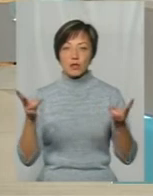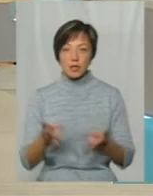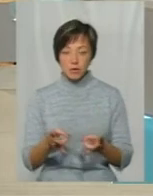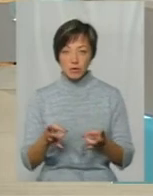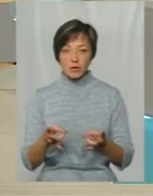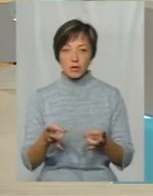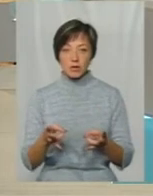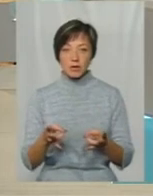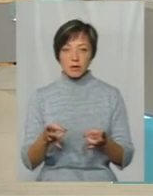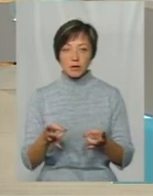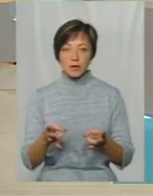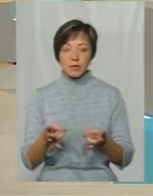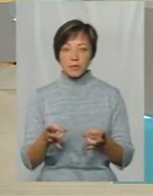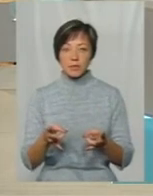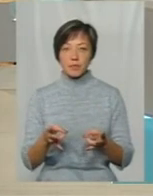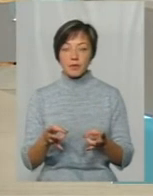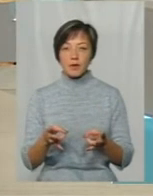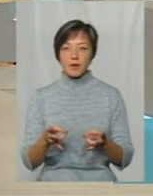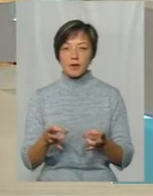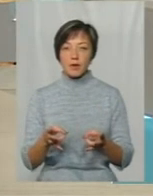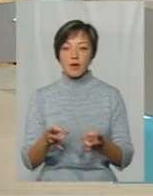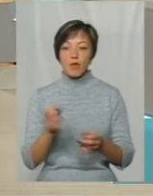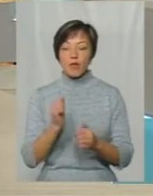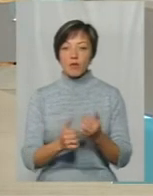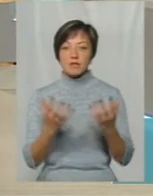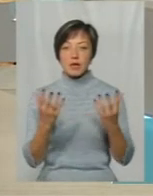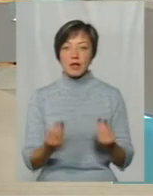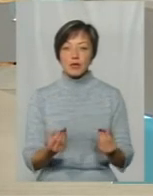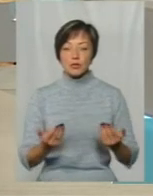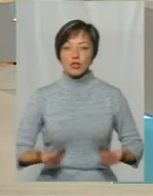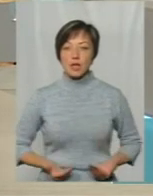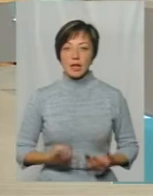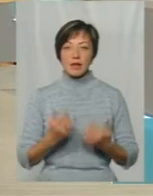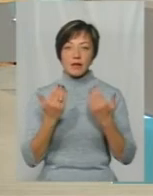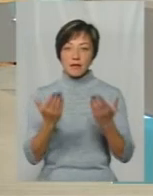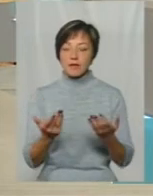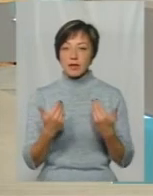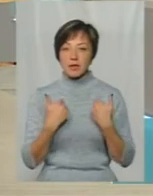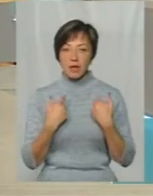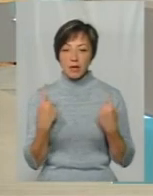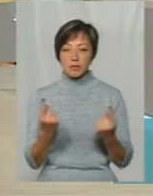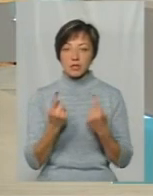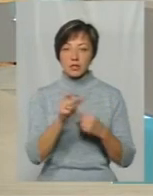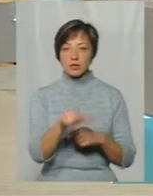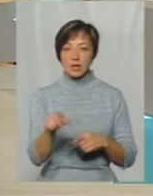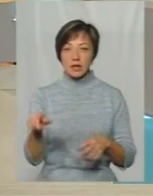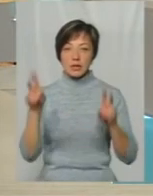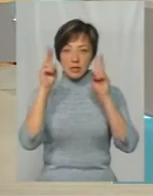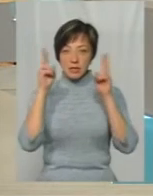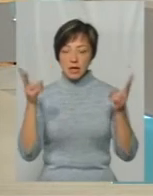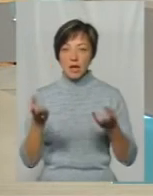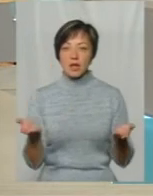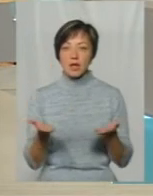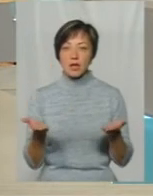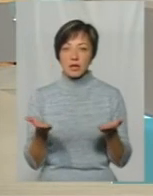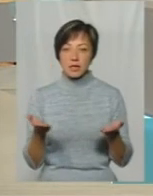необхідно Тому що в повсягденному житті ні ви, ні я, ні пересічний мешканець не знає Які